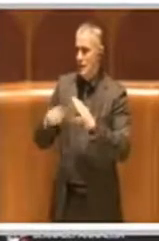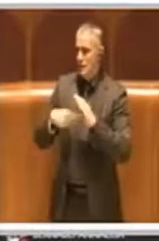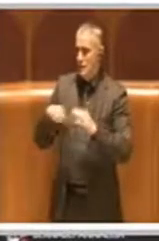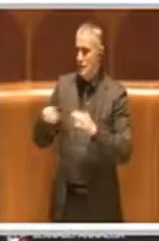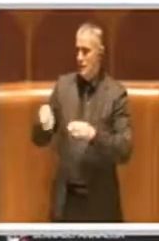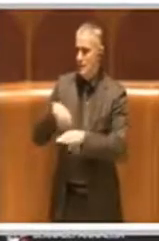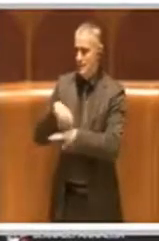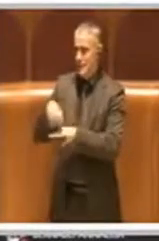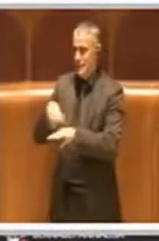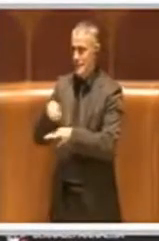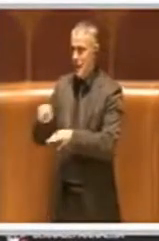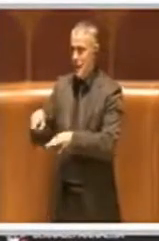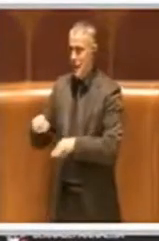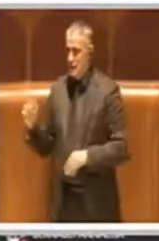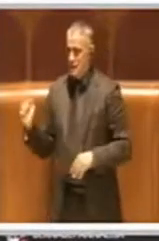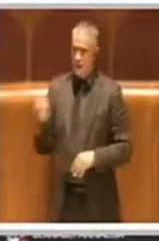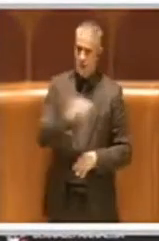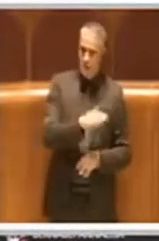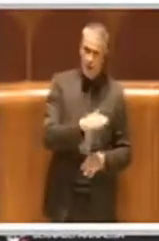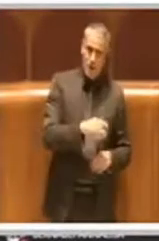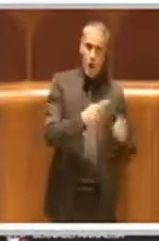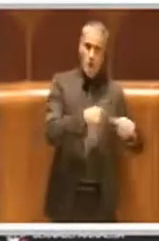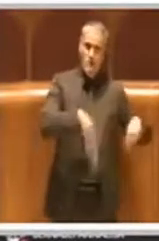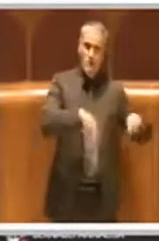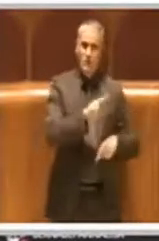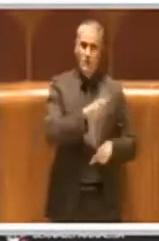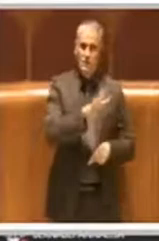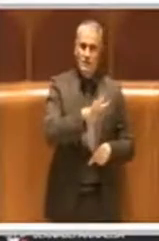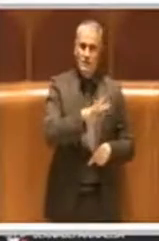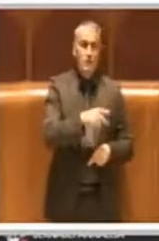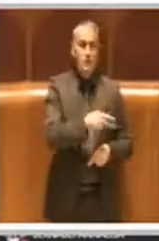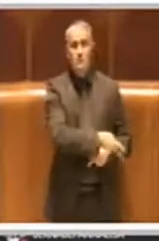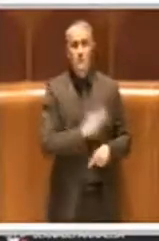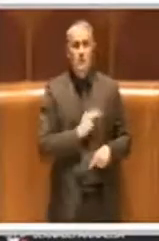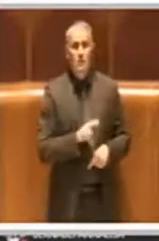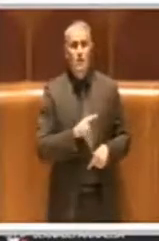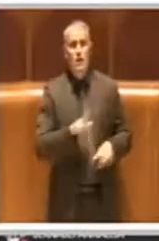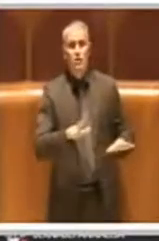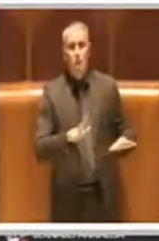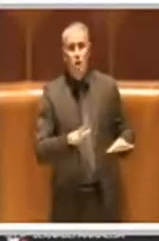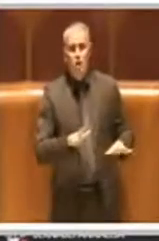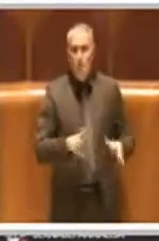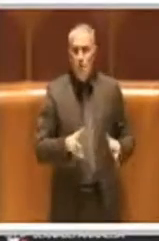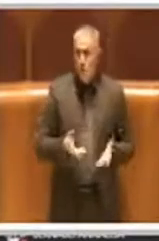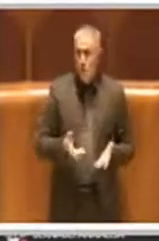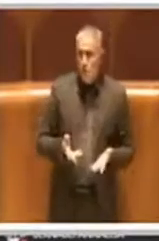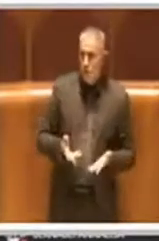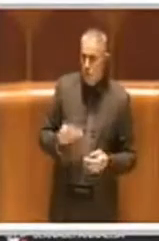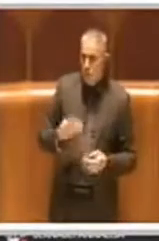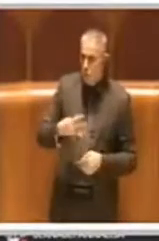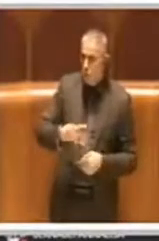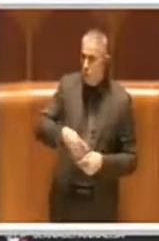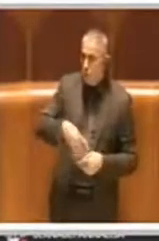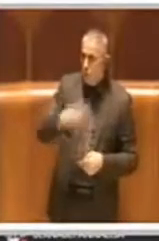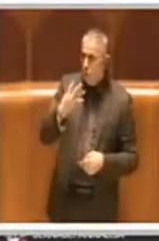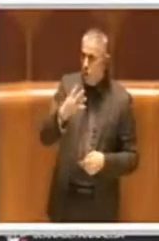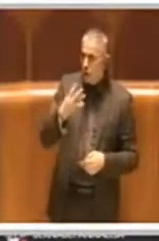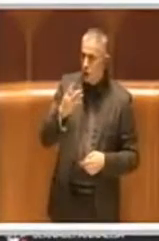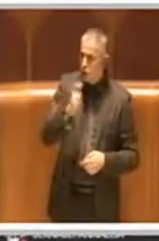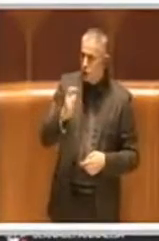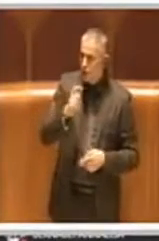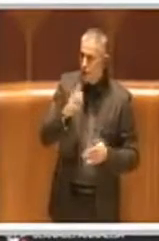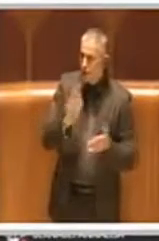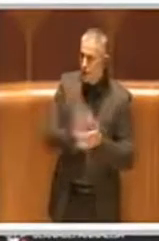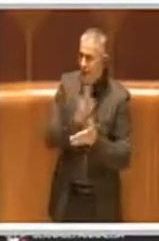alla Commissione, arrivate il 24 con richiesta di parere il 28 con ben quattro giorni di feste